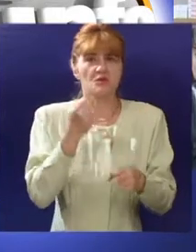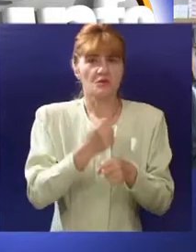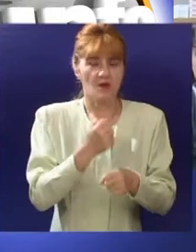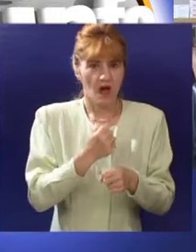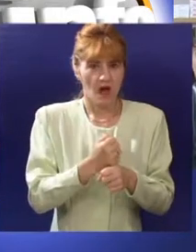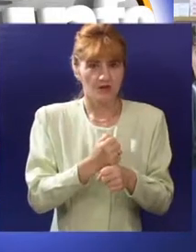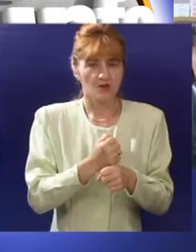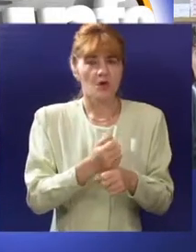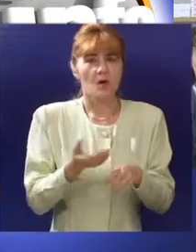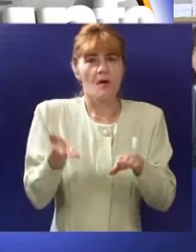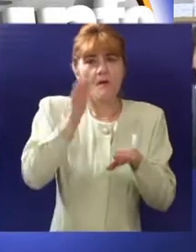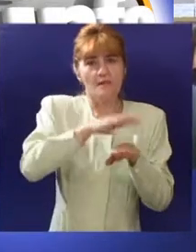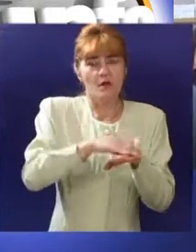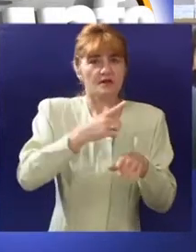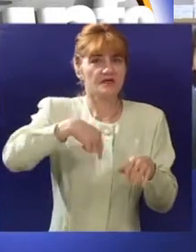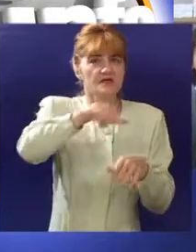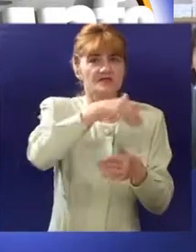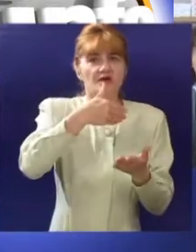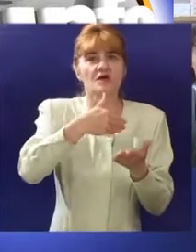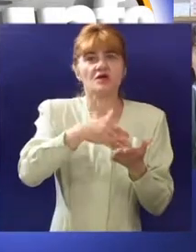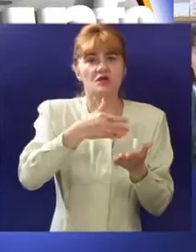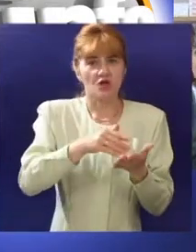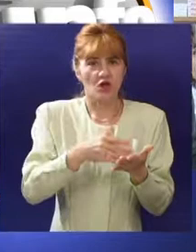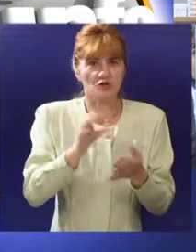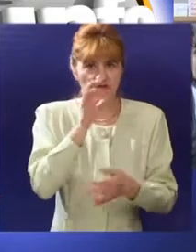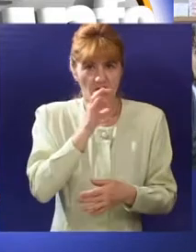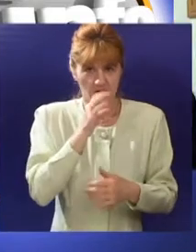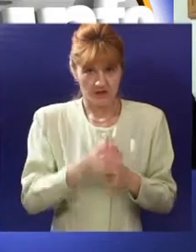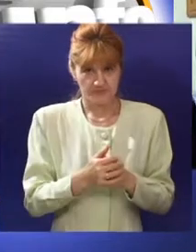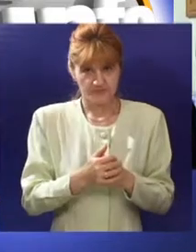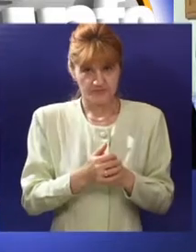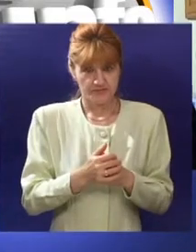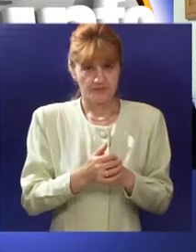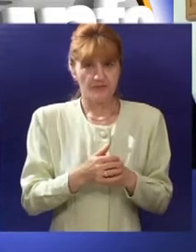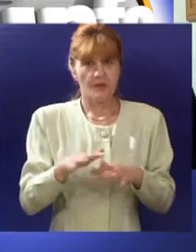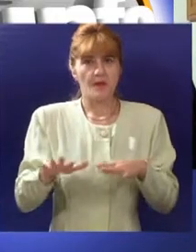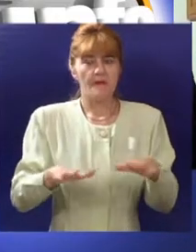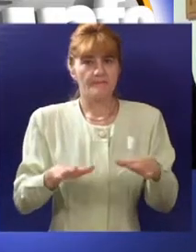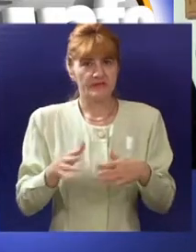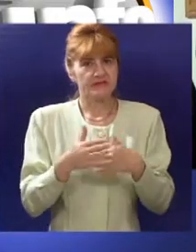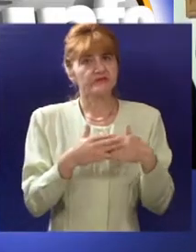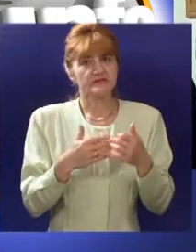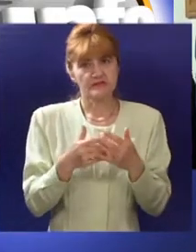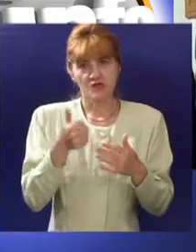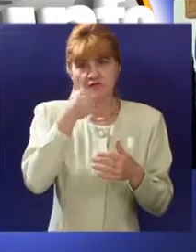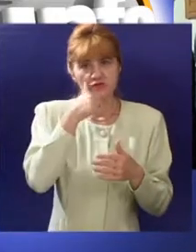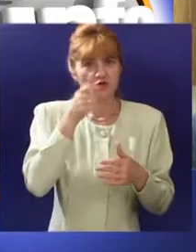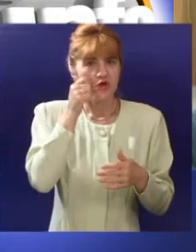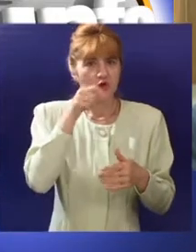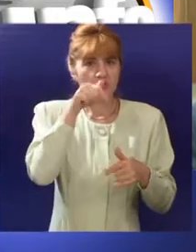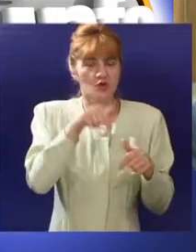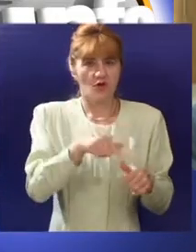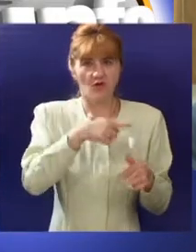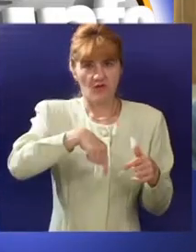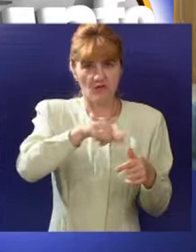svom radu da makar pokrije one osnovne troškoje koje će apotekarsko ustanovo imati. Ministar Stanković nije krio zadovoljstvo što će građani